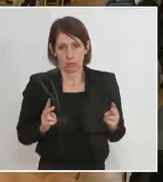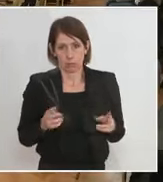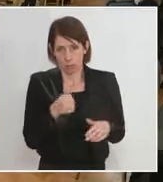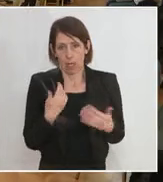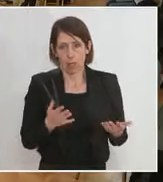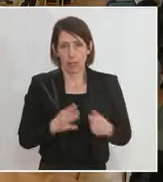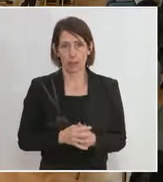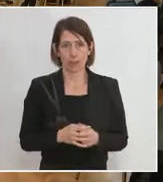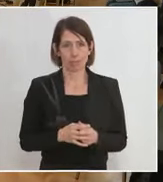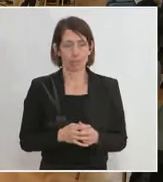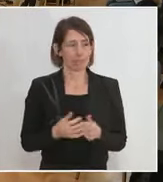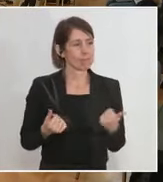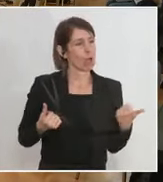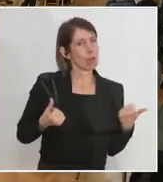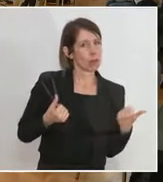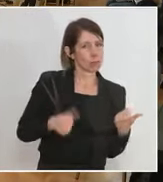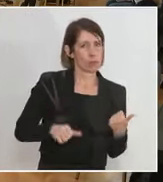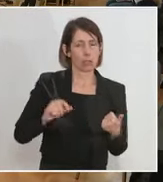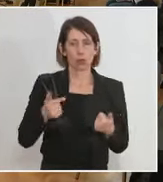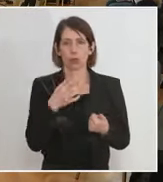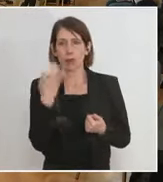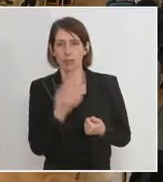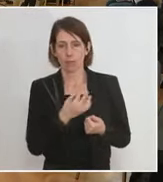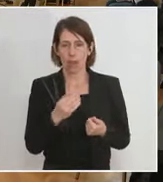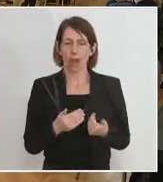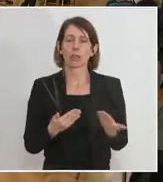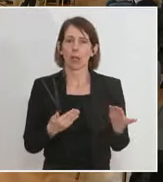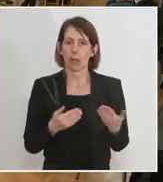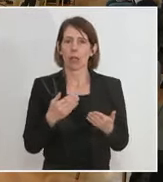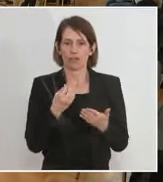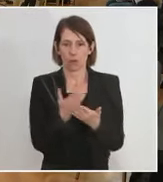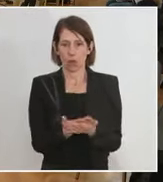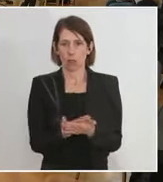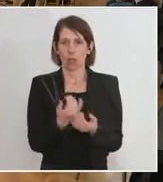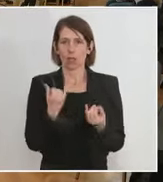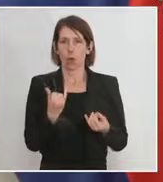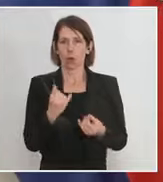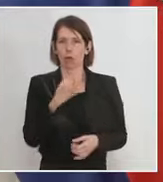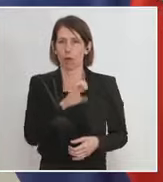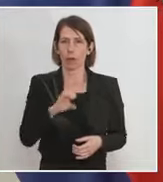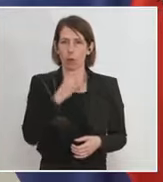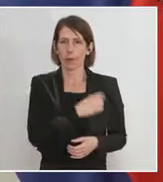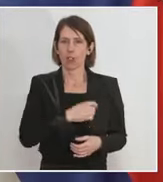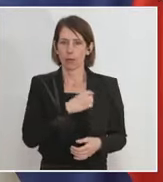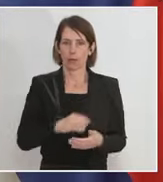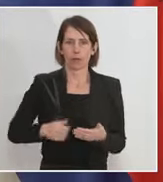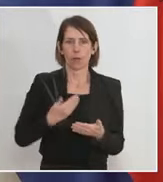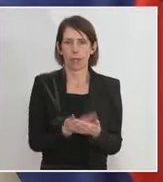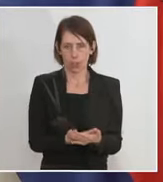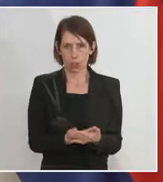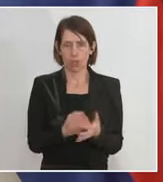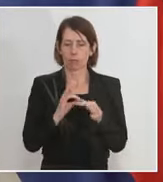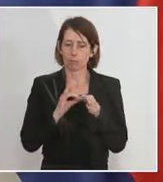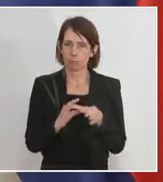Vielleicht zur zweiten Frage. Das ist ja genau der Vorschlag, heute von der Europäischen Kommission vorgelegt wurde, der grüne